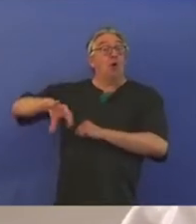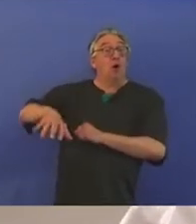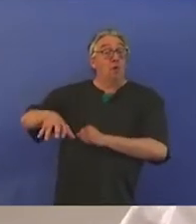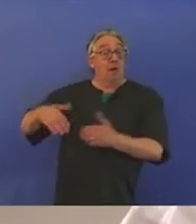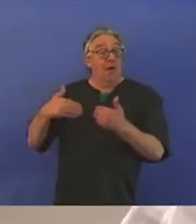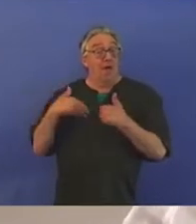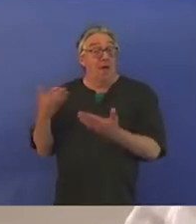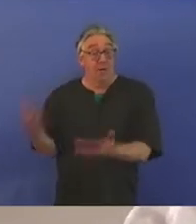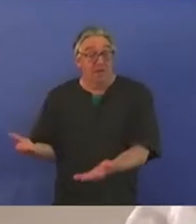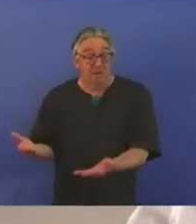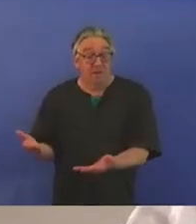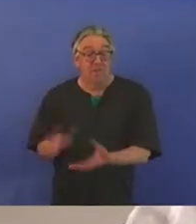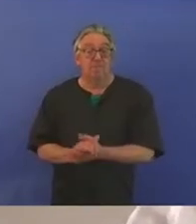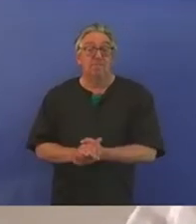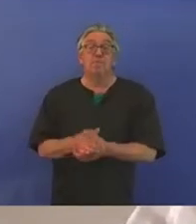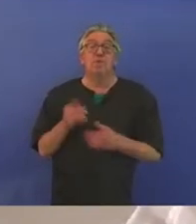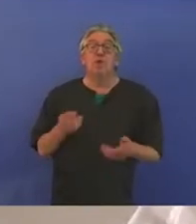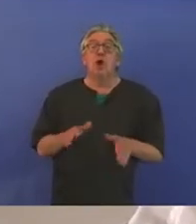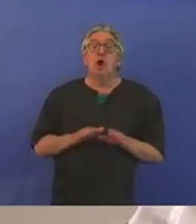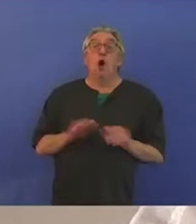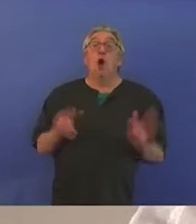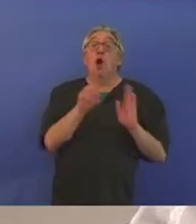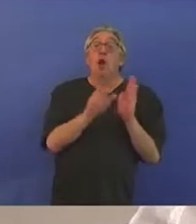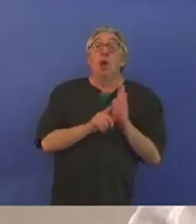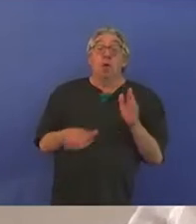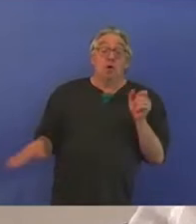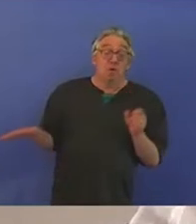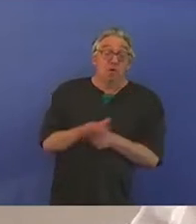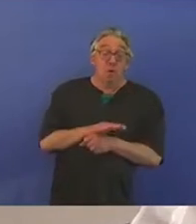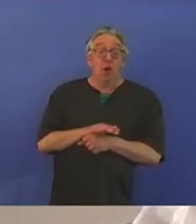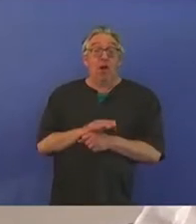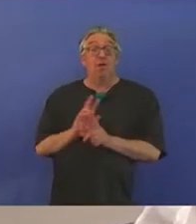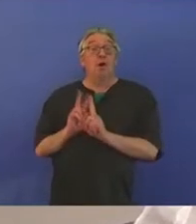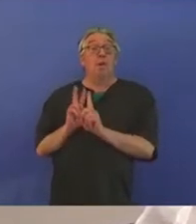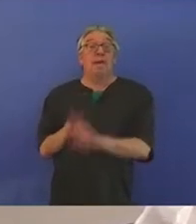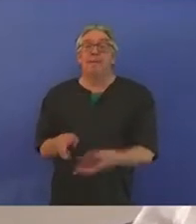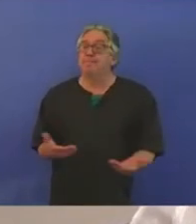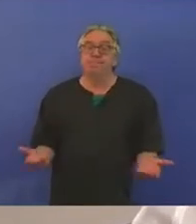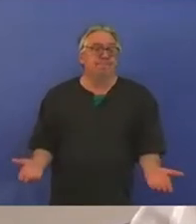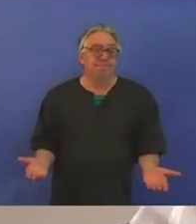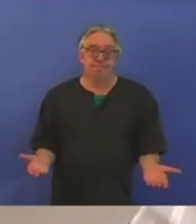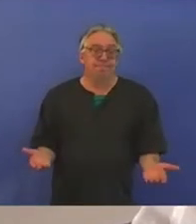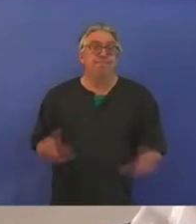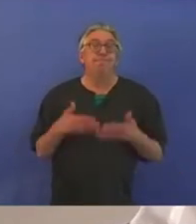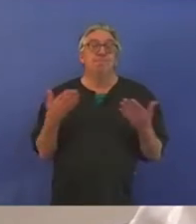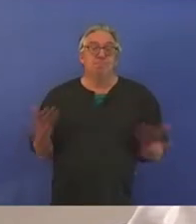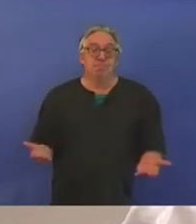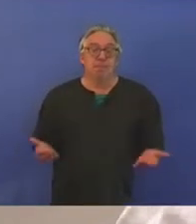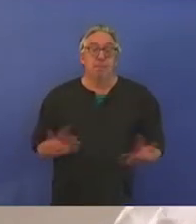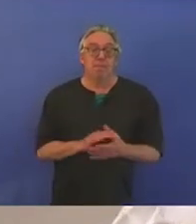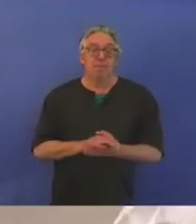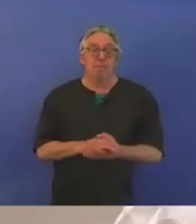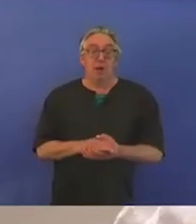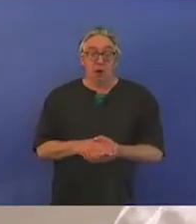Les souffrances de la femme autochtone arménienne est inhérente à la violence de la colonisation turque du plateau arménien et s'inscrit dans le passé,